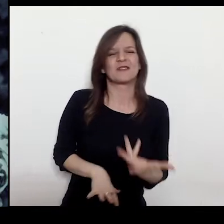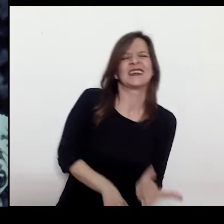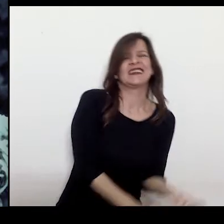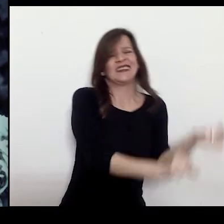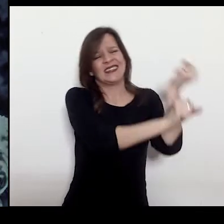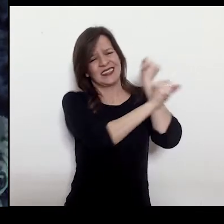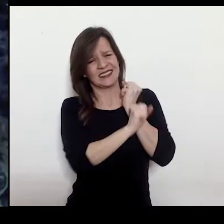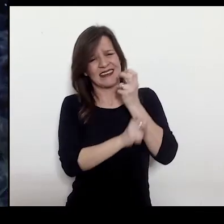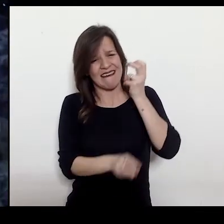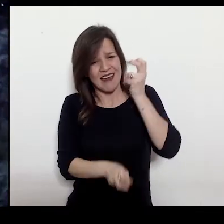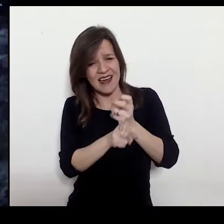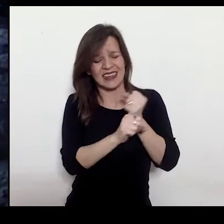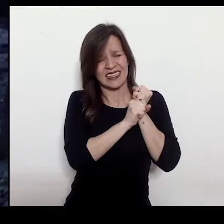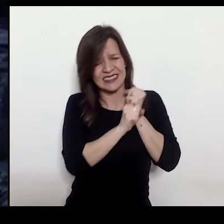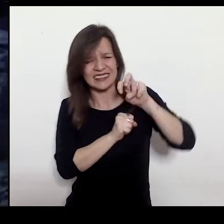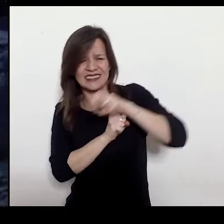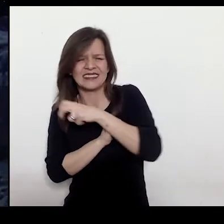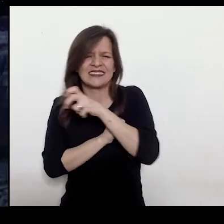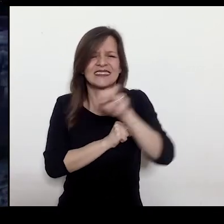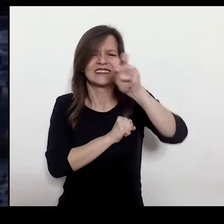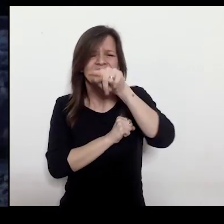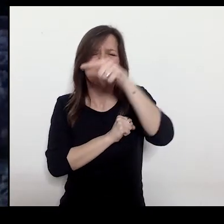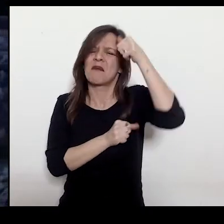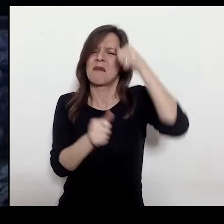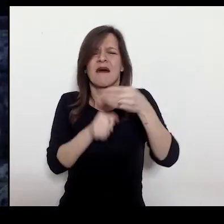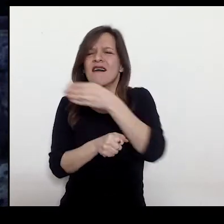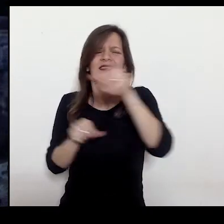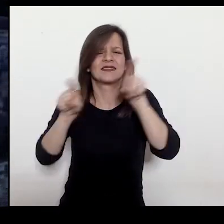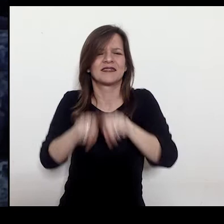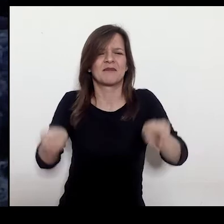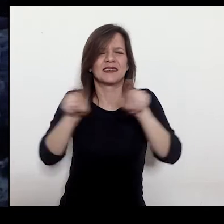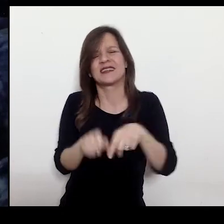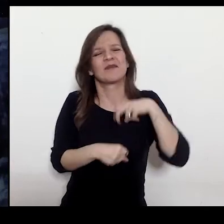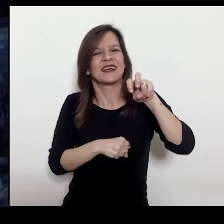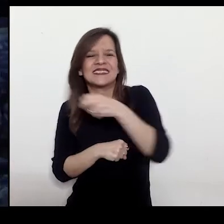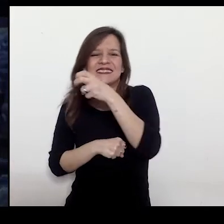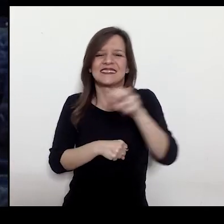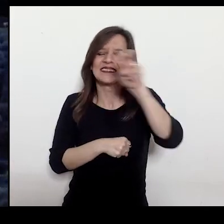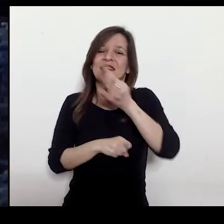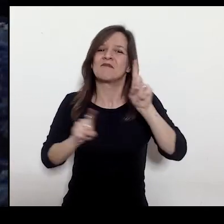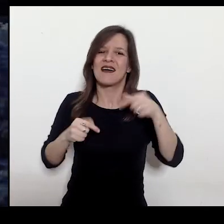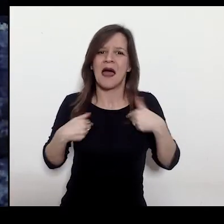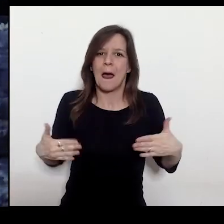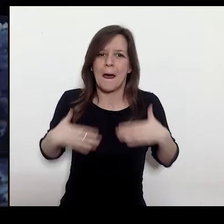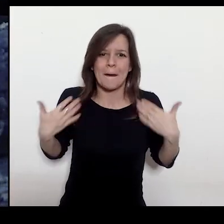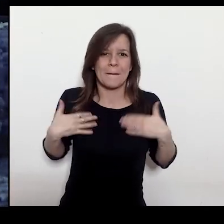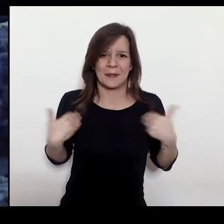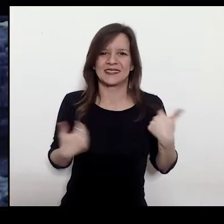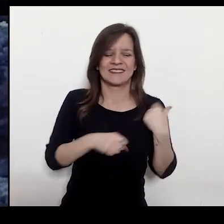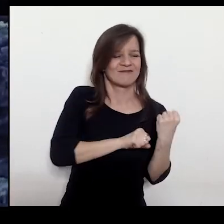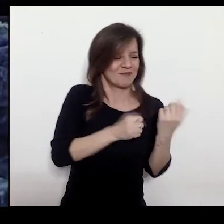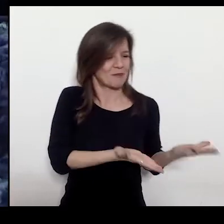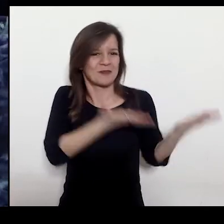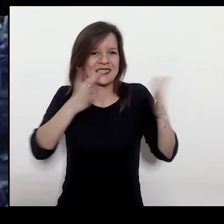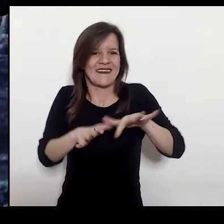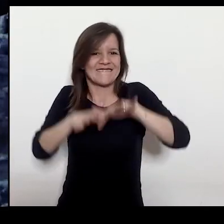del Dio! Con la rete sulla spalla e l'opanaro chino sulla schiena avevo risalito la scogliera,